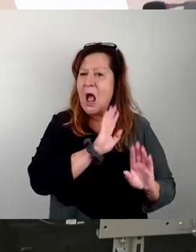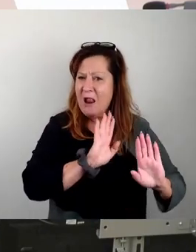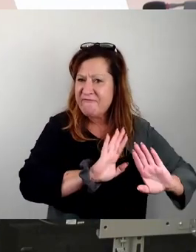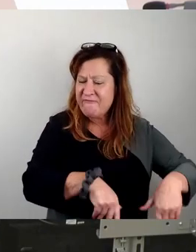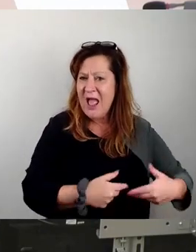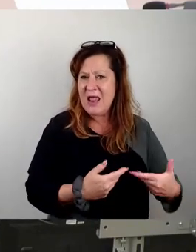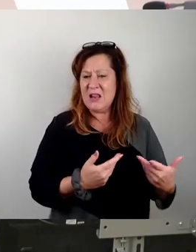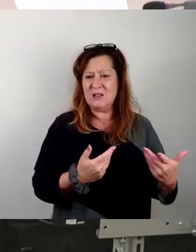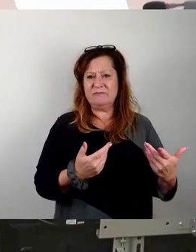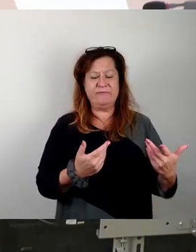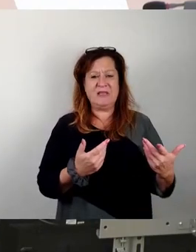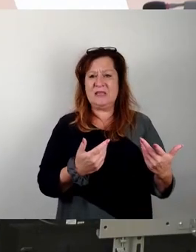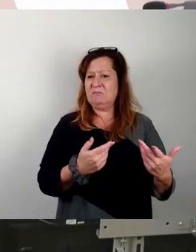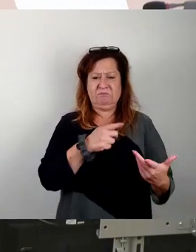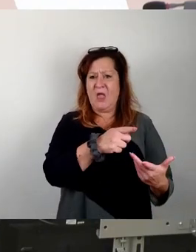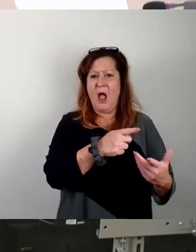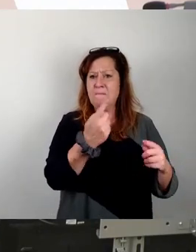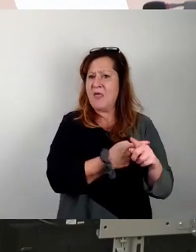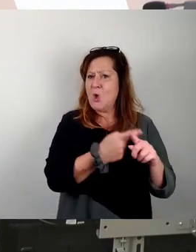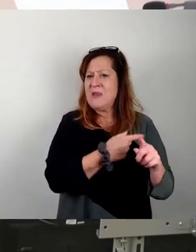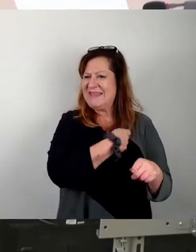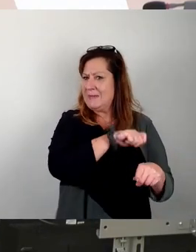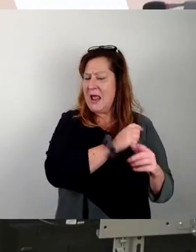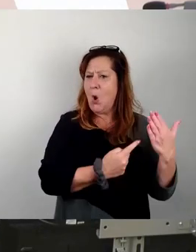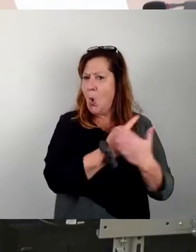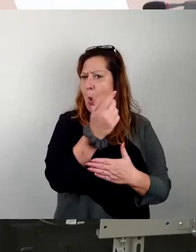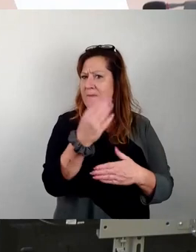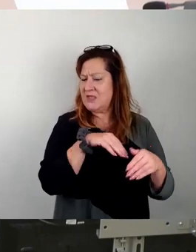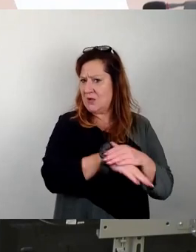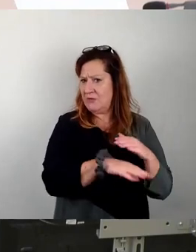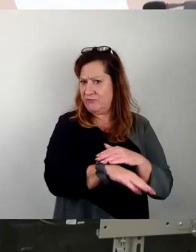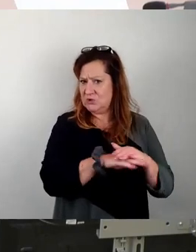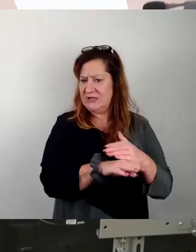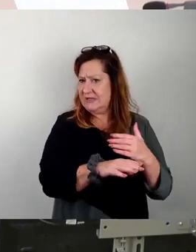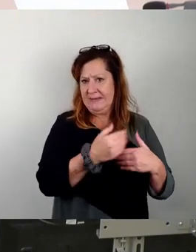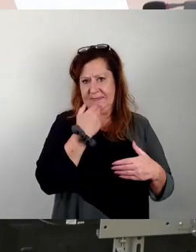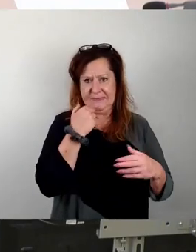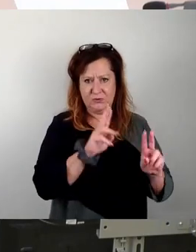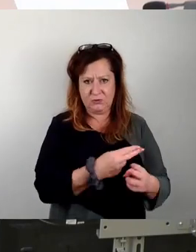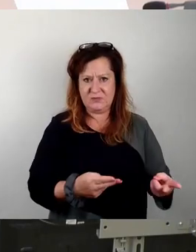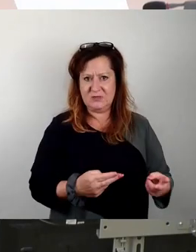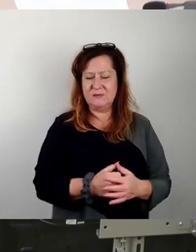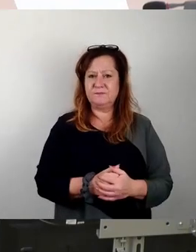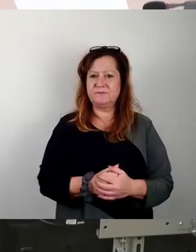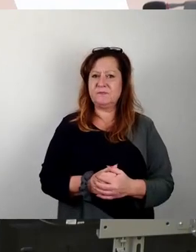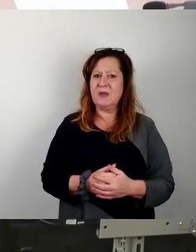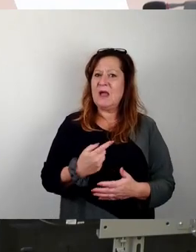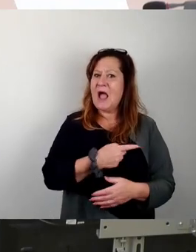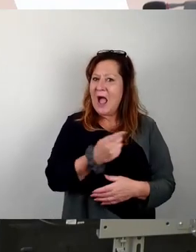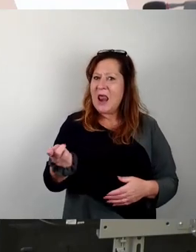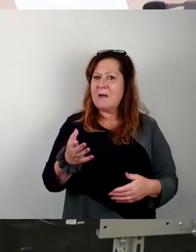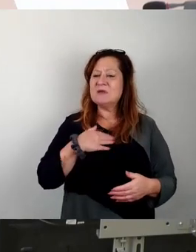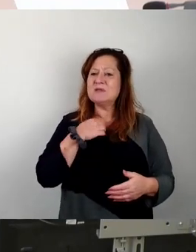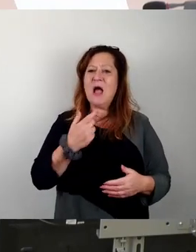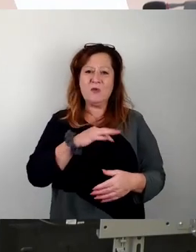den Stadtteilen mit geflüchteten Unterkünften feststellen konnte. Wie gesagt, jeder hatte auch die Möglichkeit, das haben auch